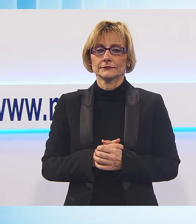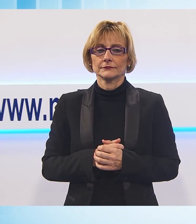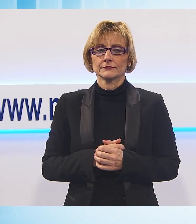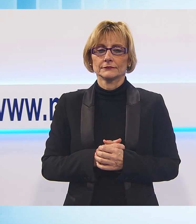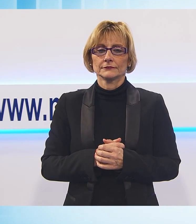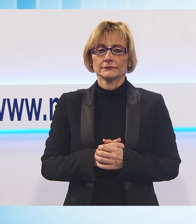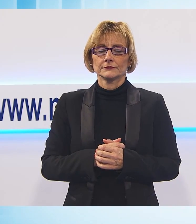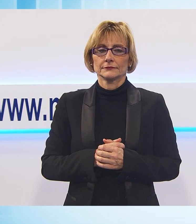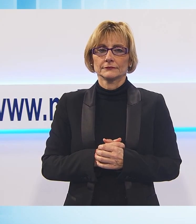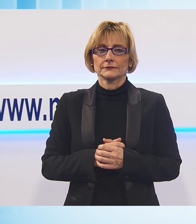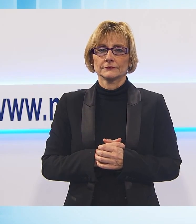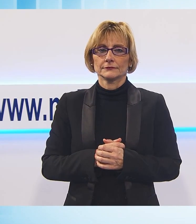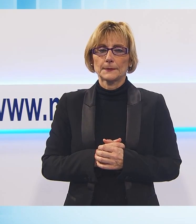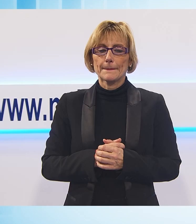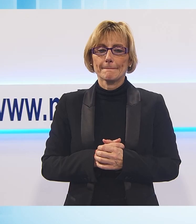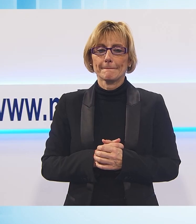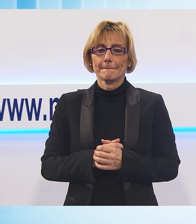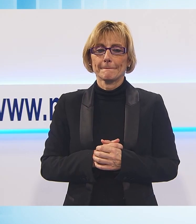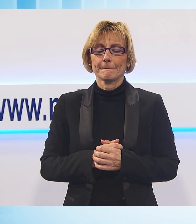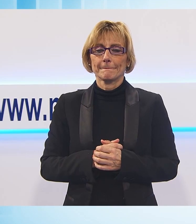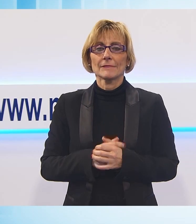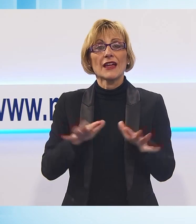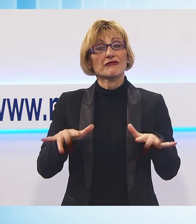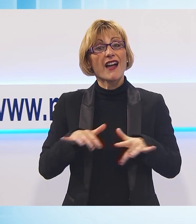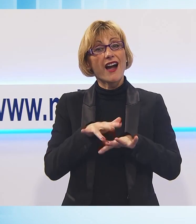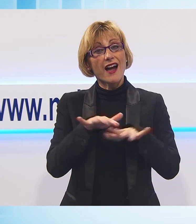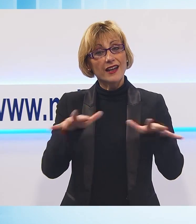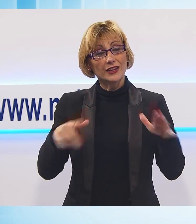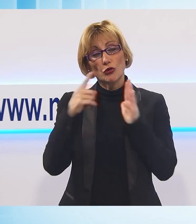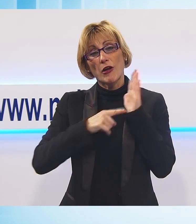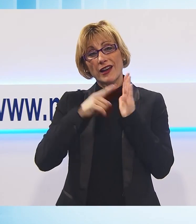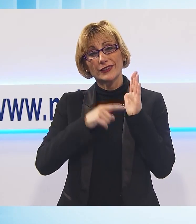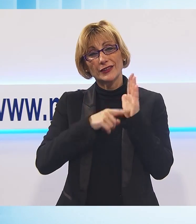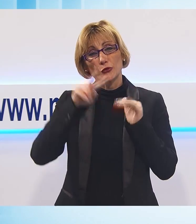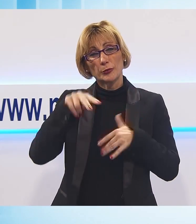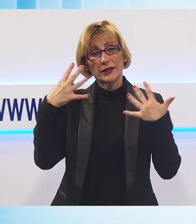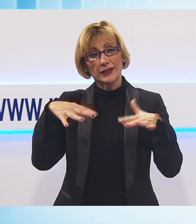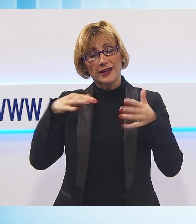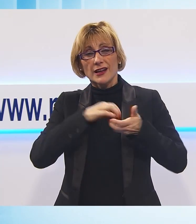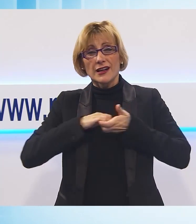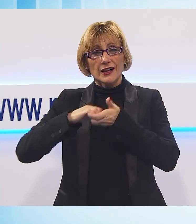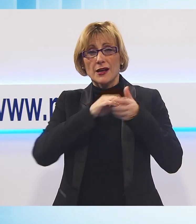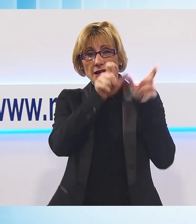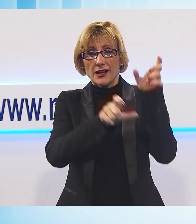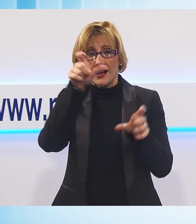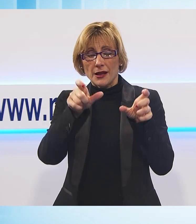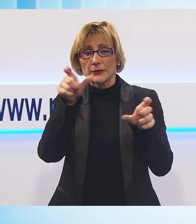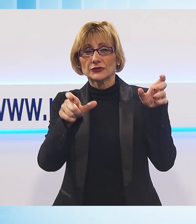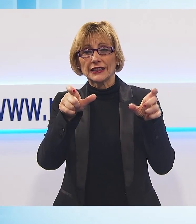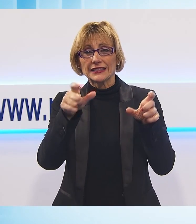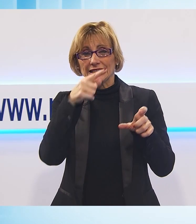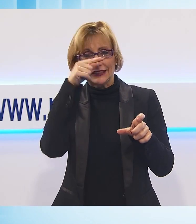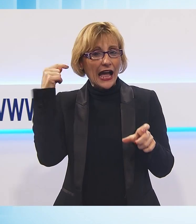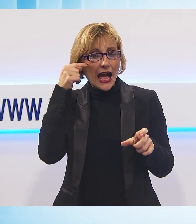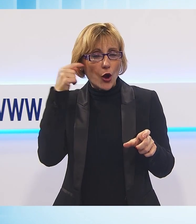Sono in distribuzione tutta la Versilia e calendari 2019 dell'Associazione Italiana Persone Down. Un 12 scatti per